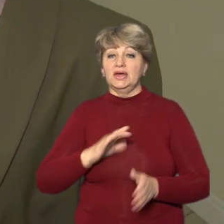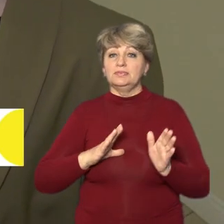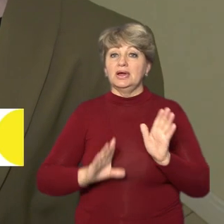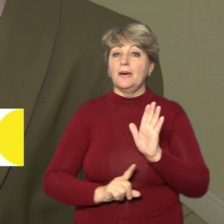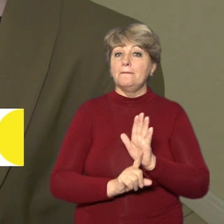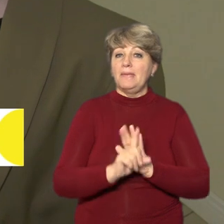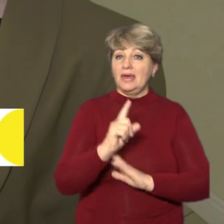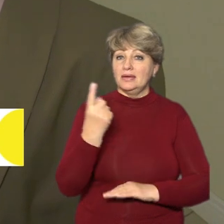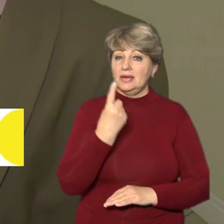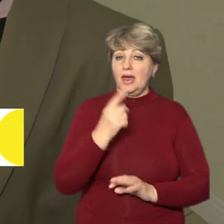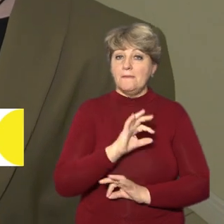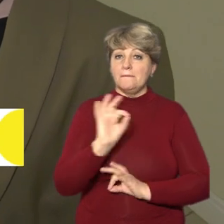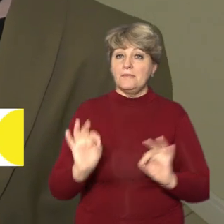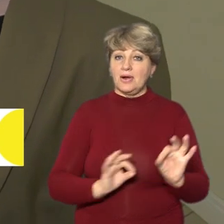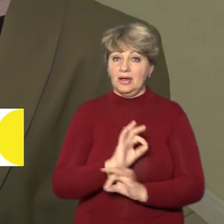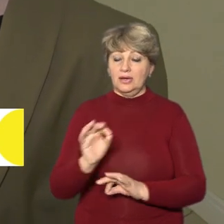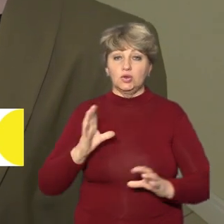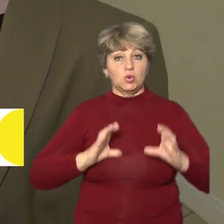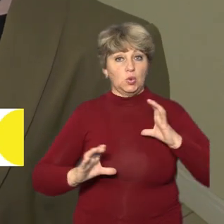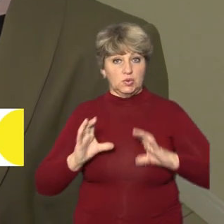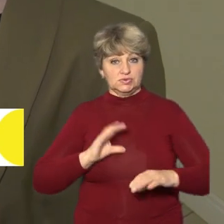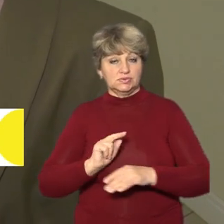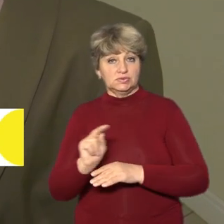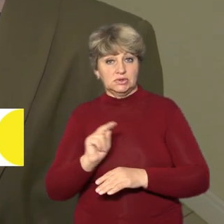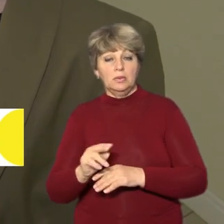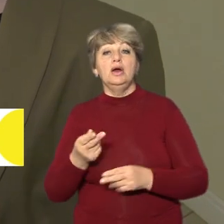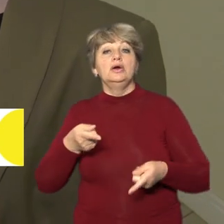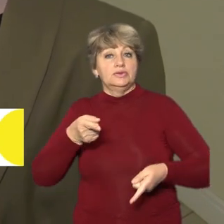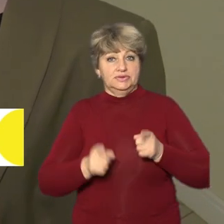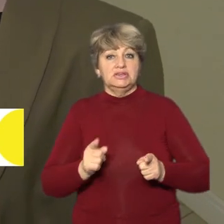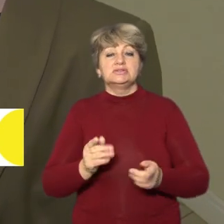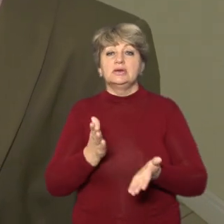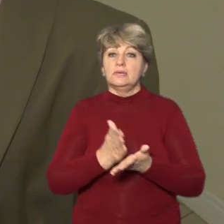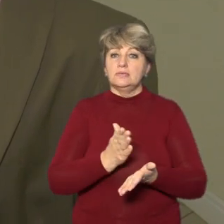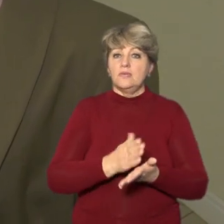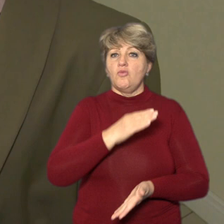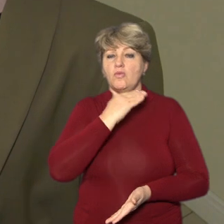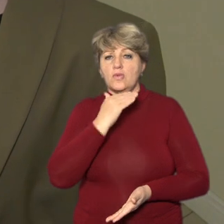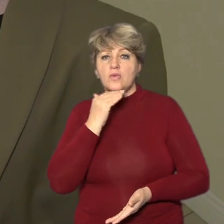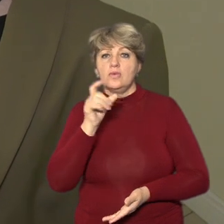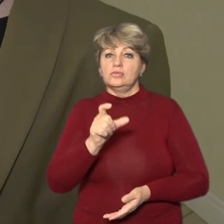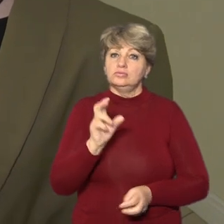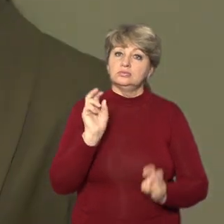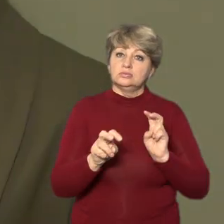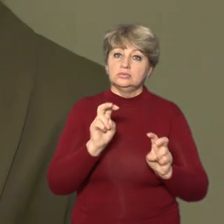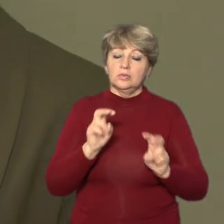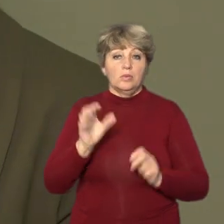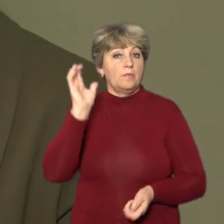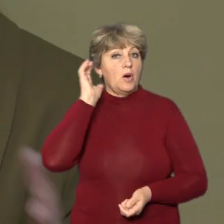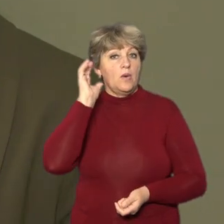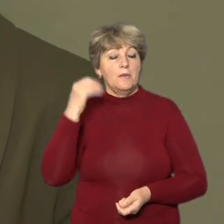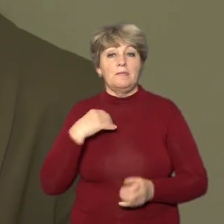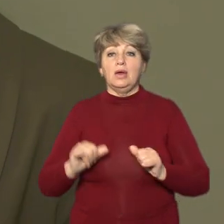пілотний проєкт курсів. Він дійсно користується попитом, дійсно мав великий успіх, оскільки багато було слухачів. Ми